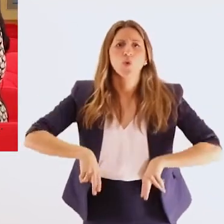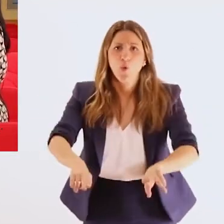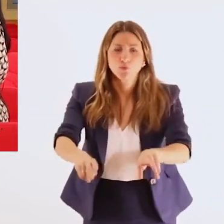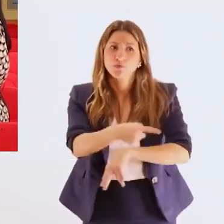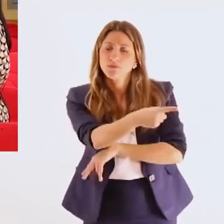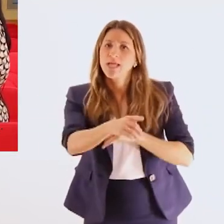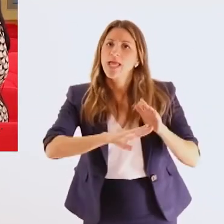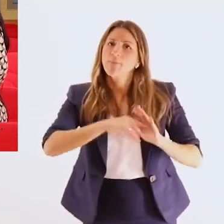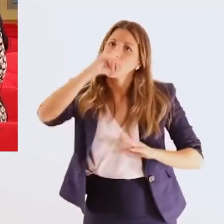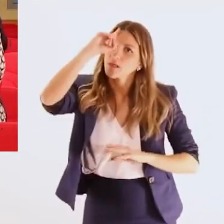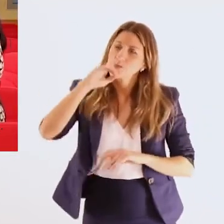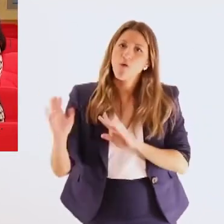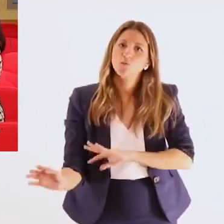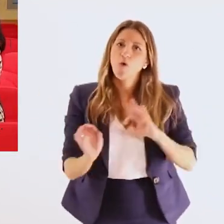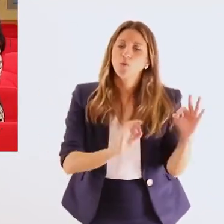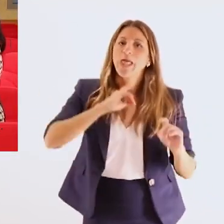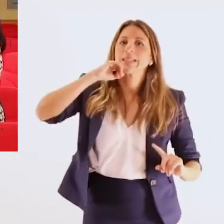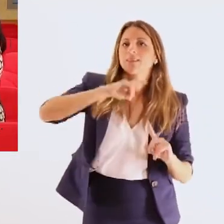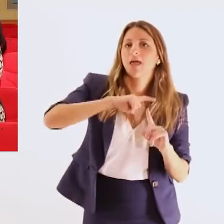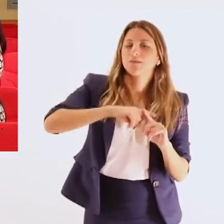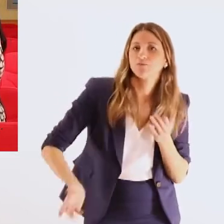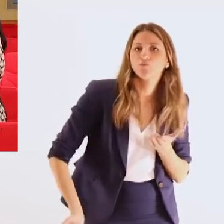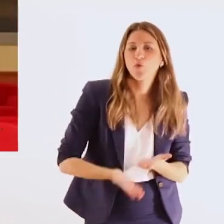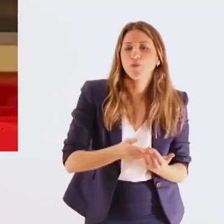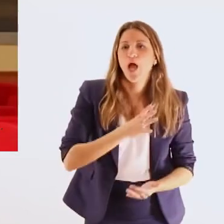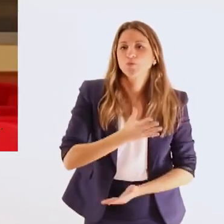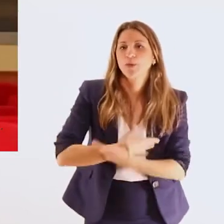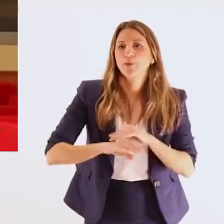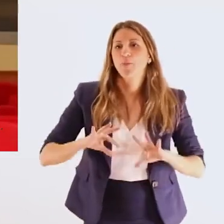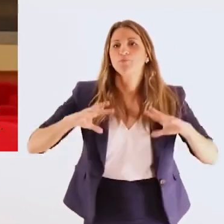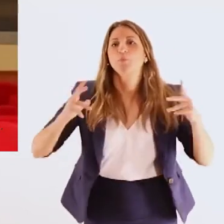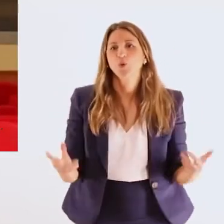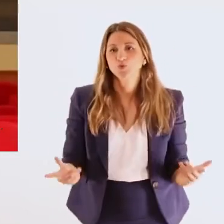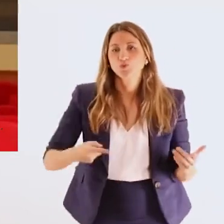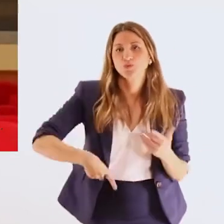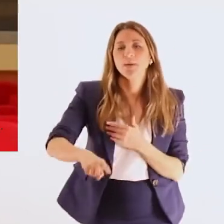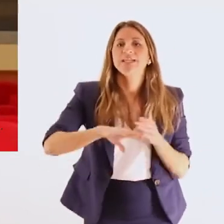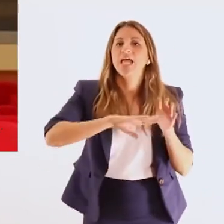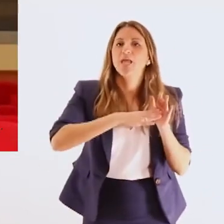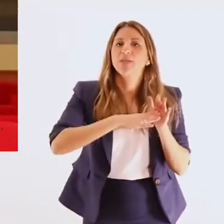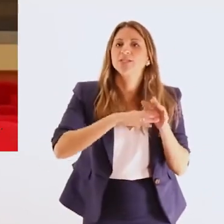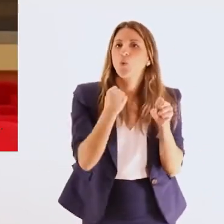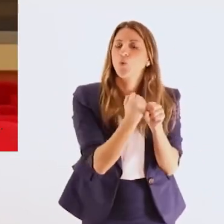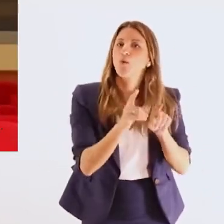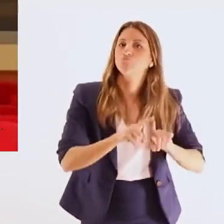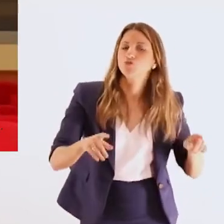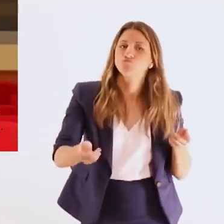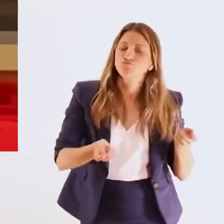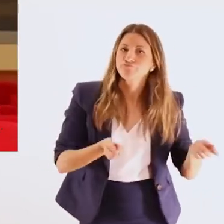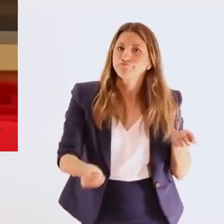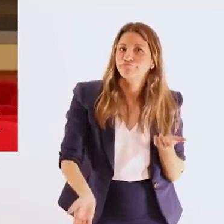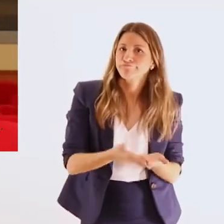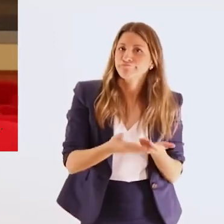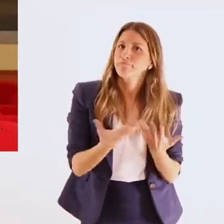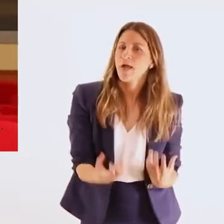στελέχη του Υπουργείου Εθνικής Άμυνας με τις απαραίτητες τεχνικές προκειμένου να μπορέσουν να λειτουργήσουν στις υπηρεσίες τους ως